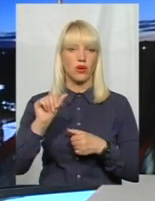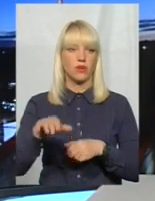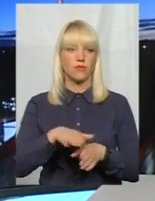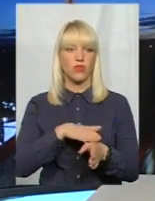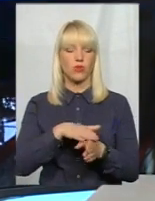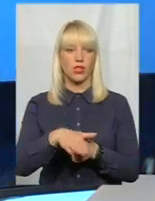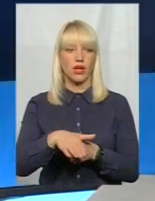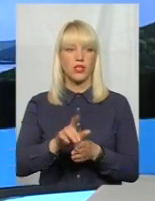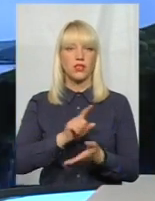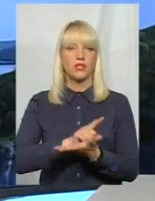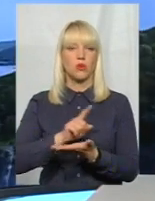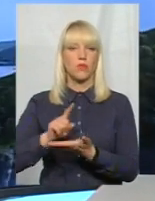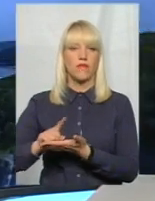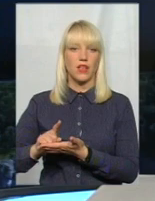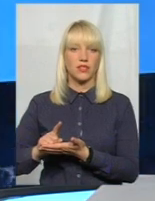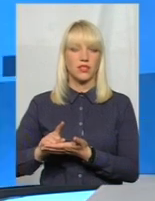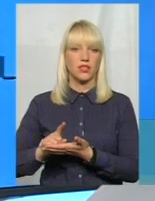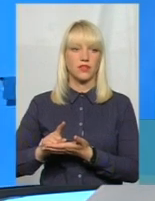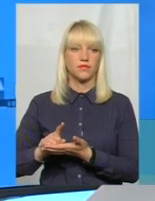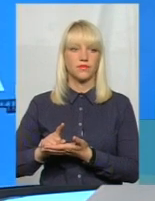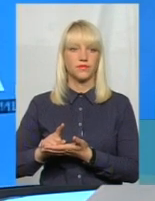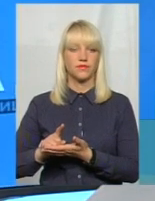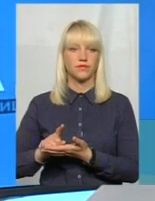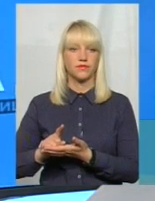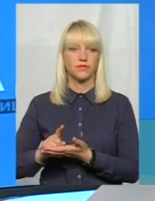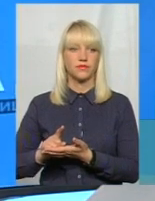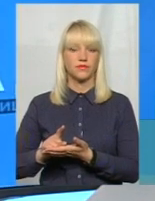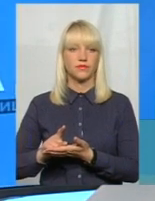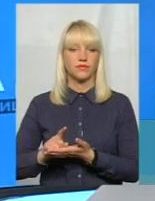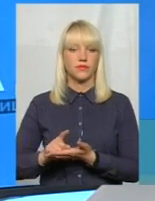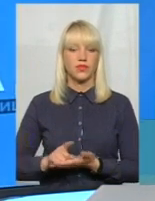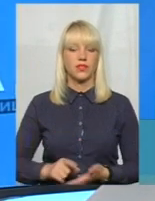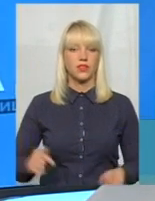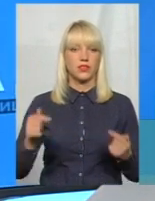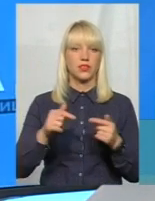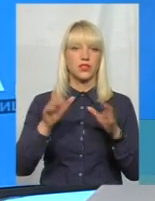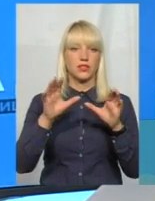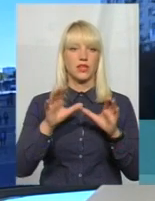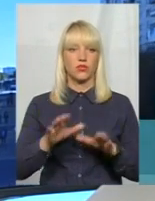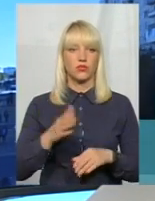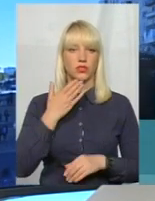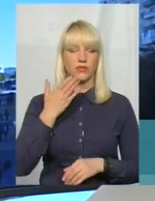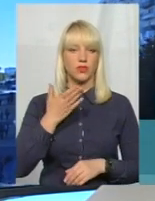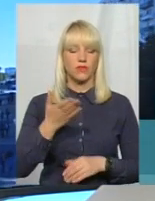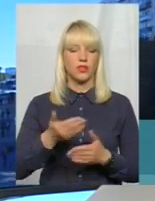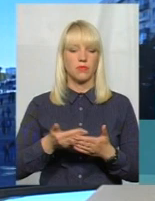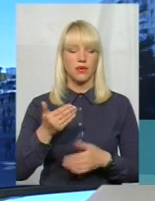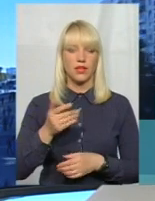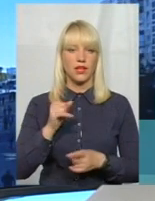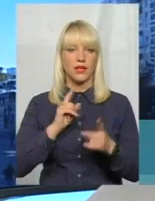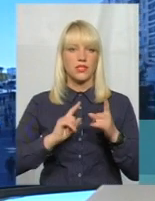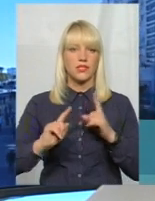зобов'язань згідно закону звітувати перед сесією про